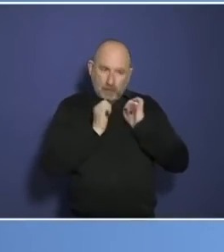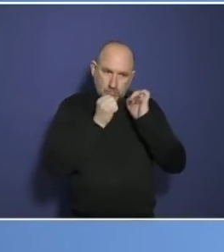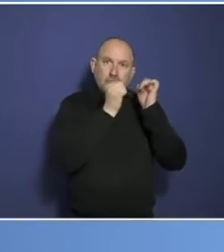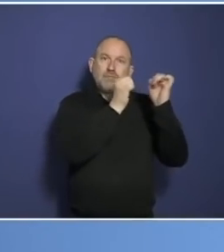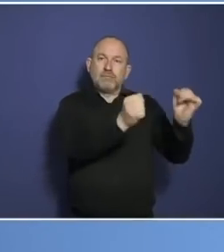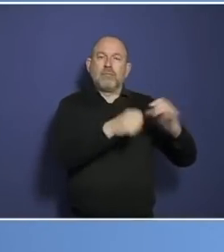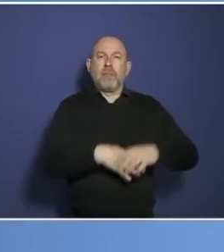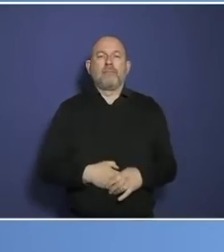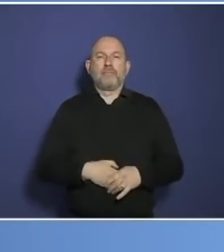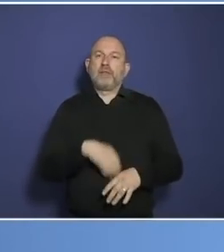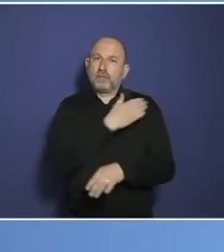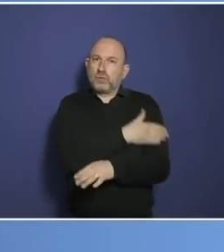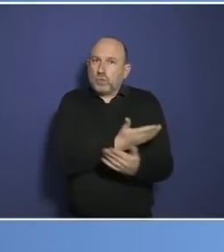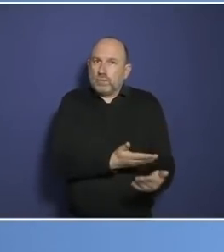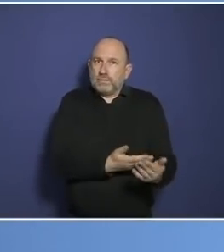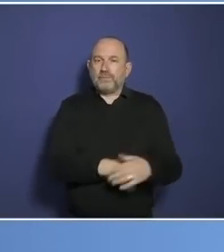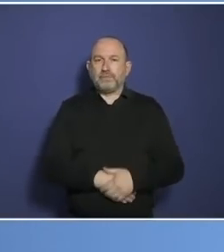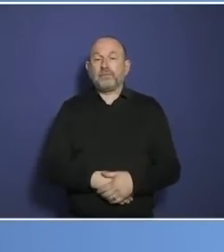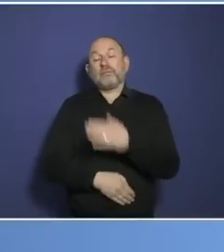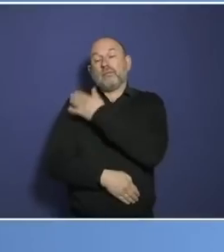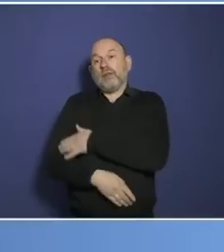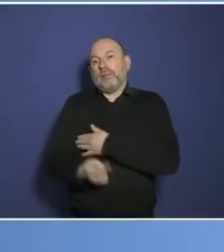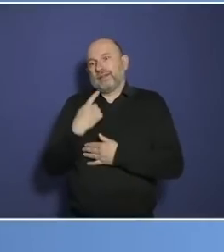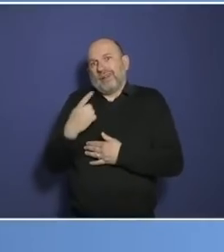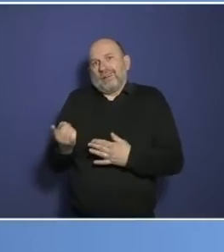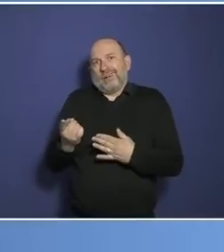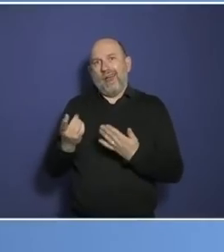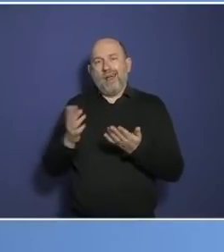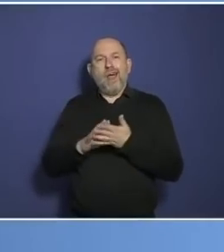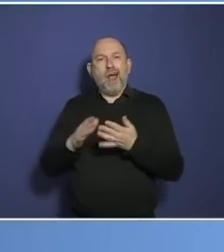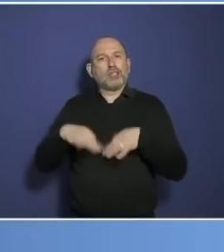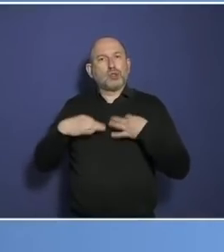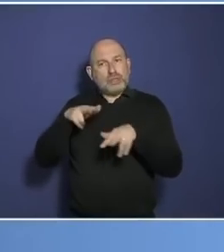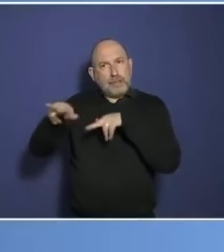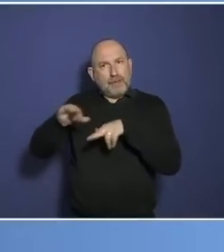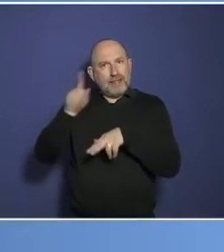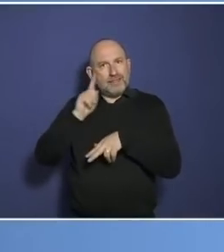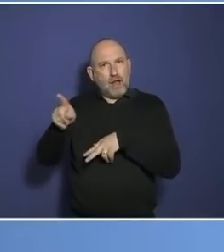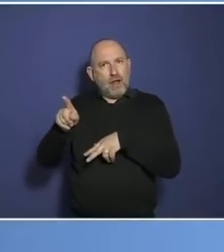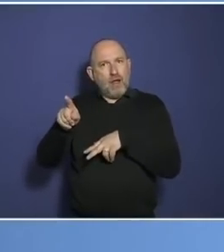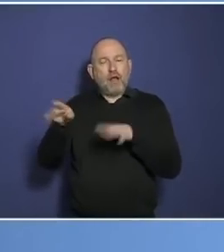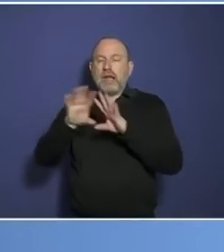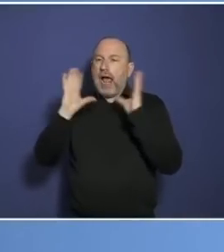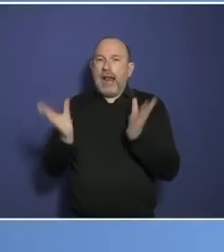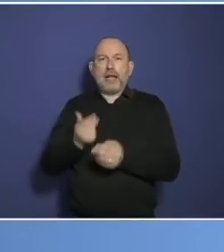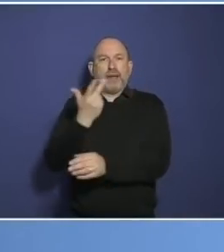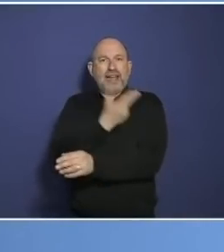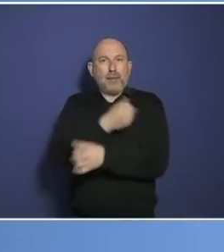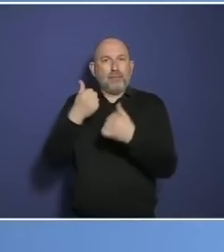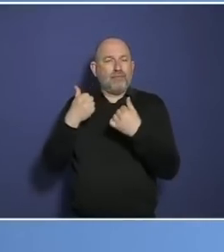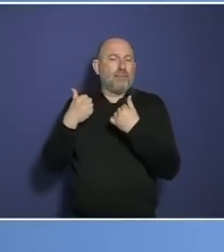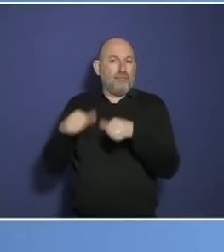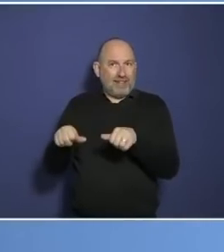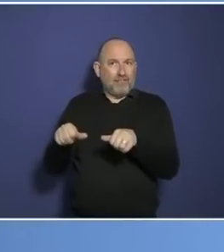es auch so, dass aus der Perspektive des Gesundheitsministers eine solche allgemeine Impfpflicht dringend notwendig gewesen wäre.